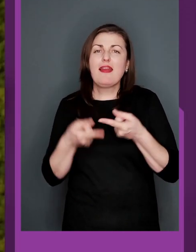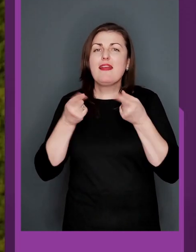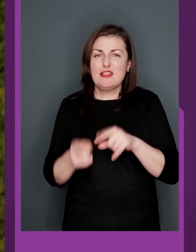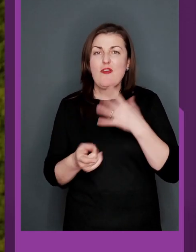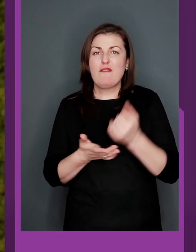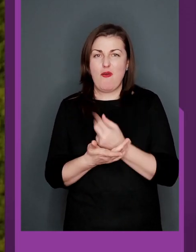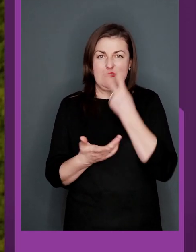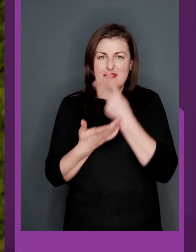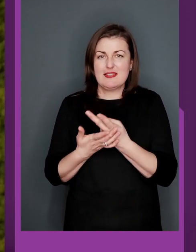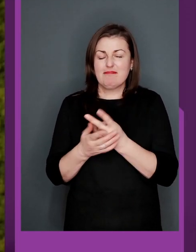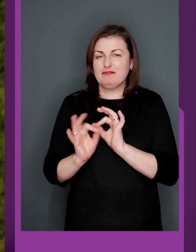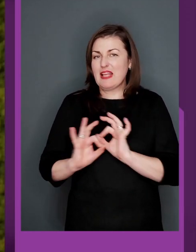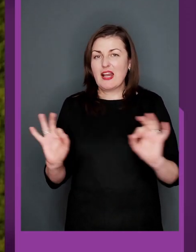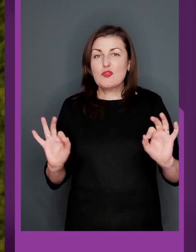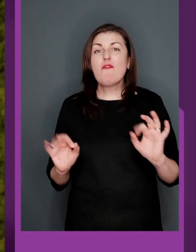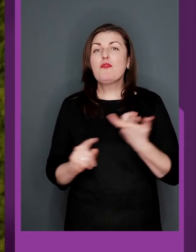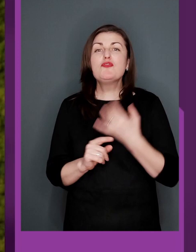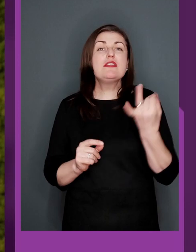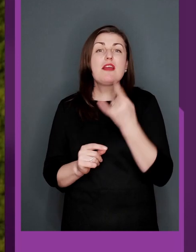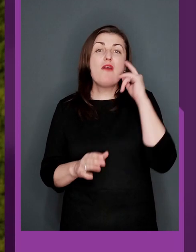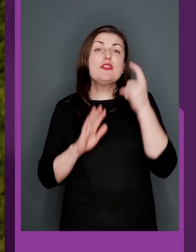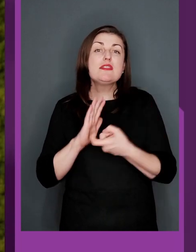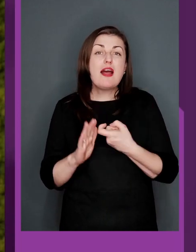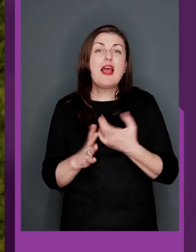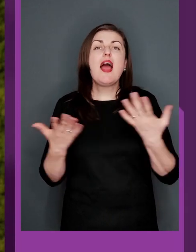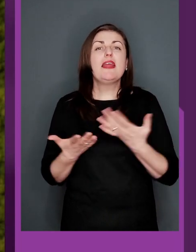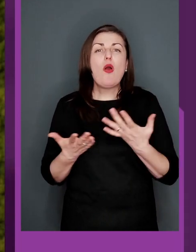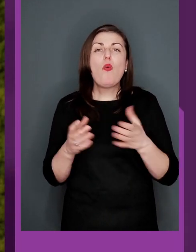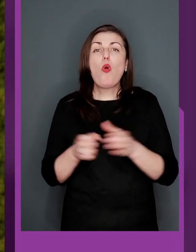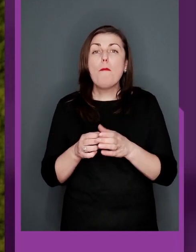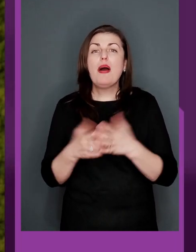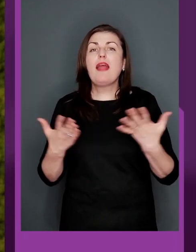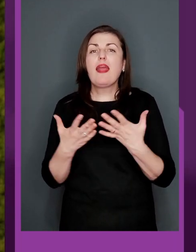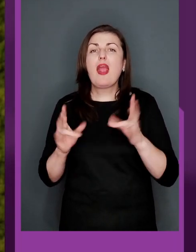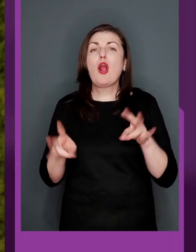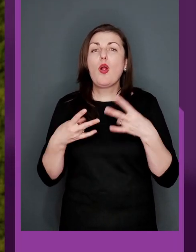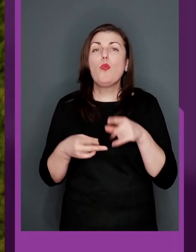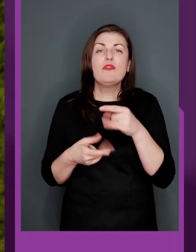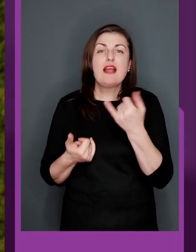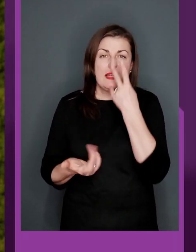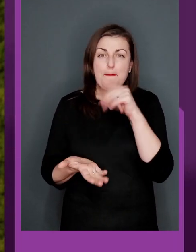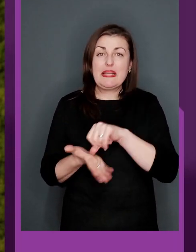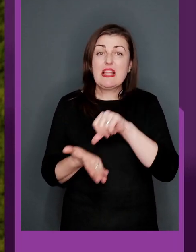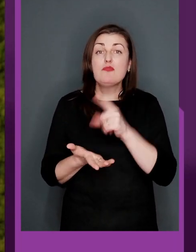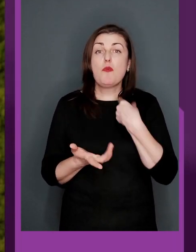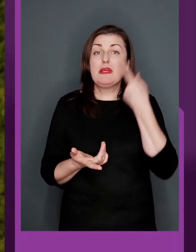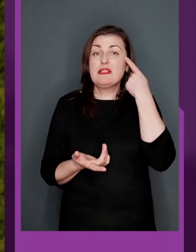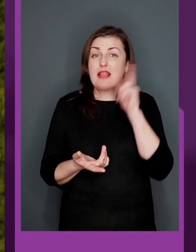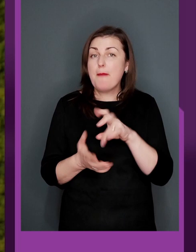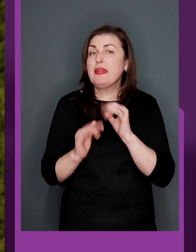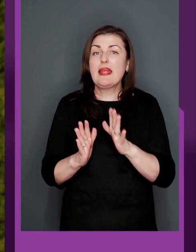просто, кар'єра дійсно виходить зразкова, але дуже цікаво дізнатися, яку команду, який клуб ви зараз